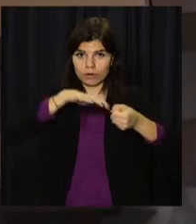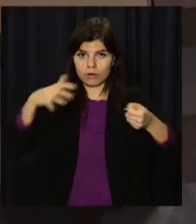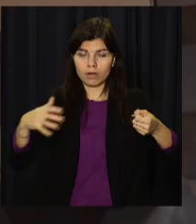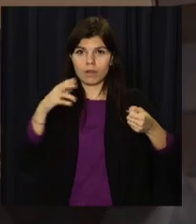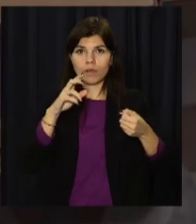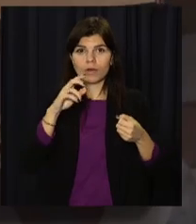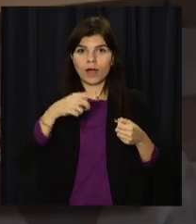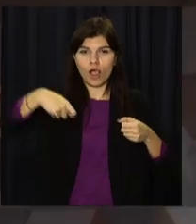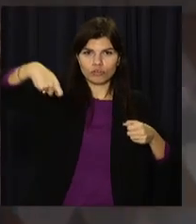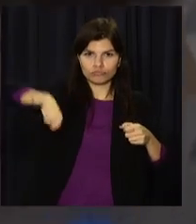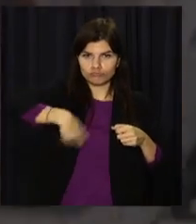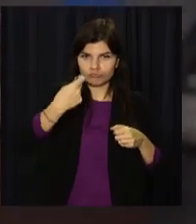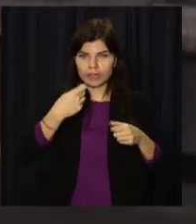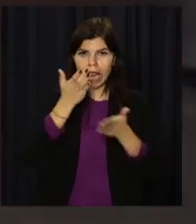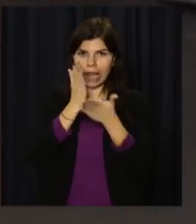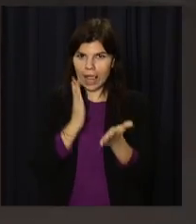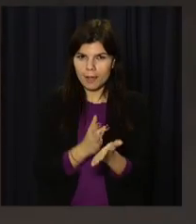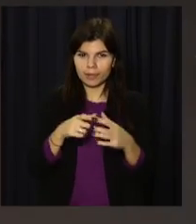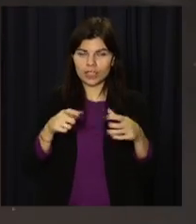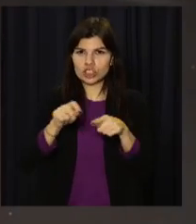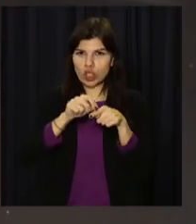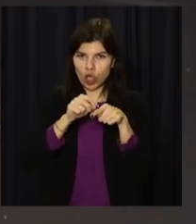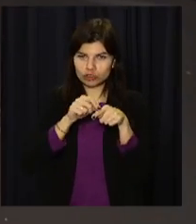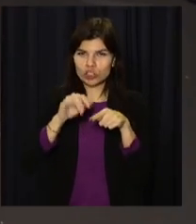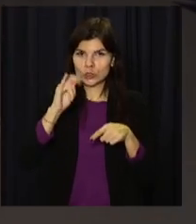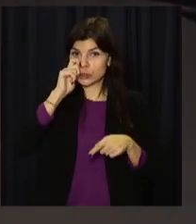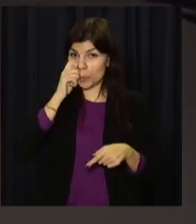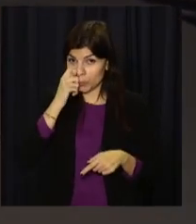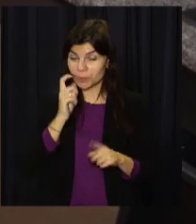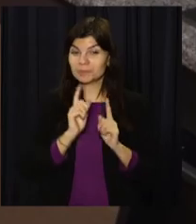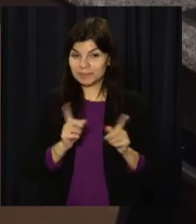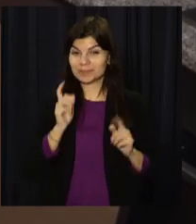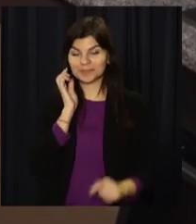з черпаком, кришкою, хлібиною, часником та цибулею.